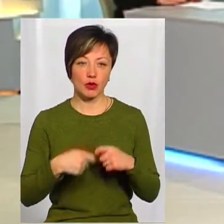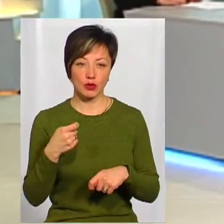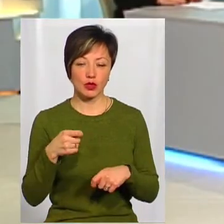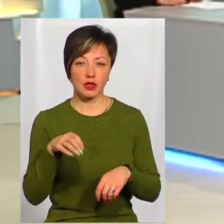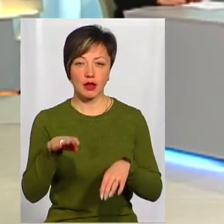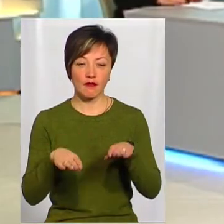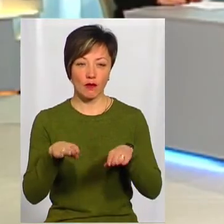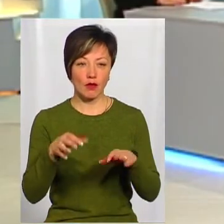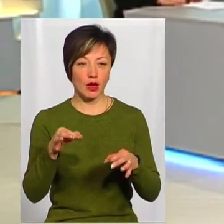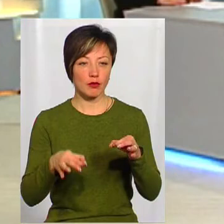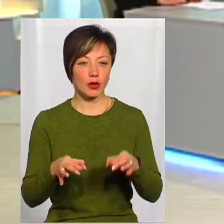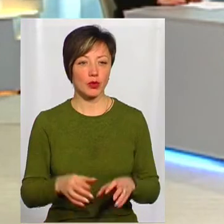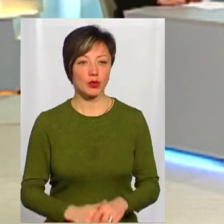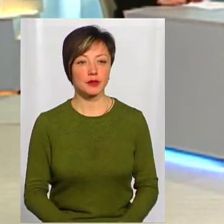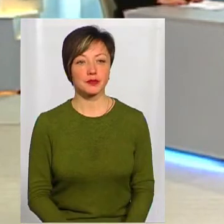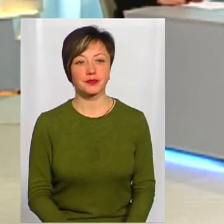рівноваги. Так.